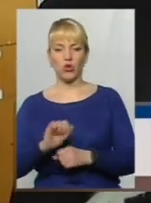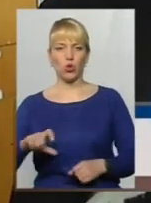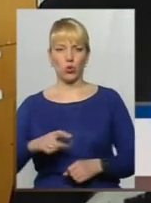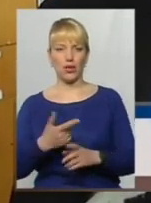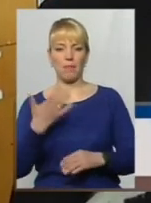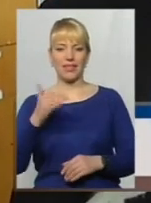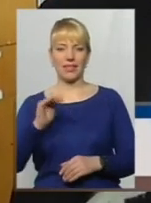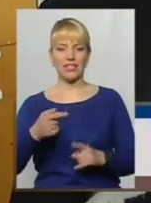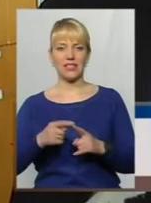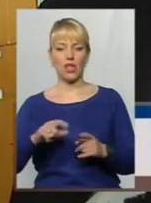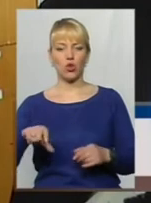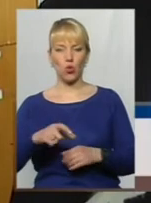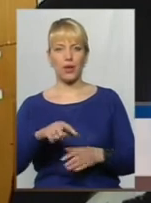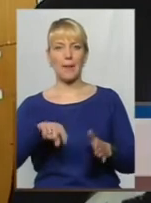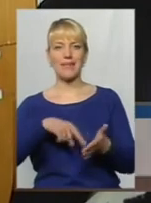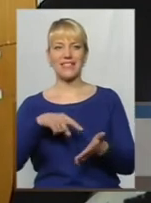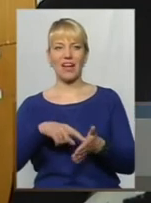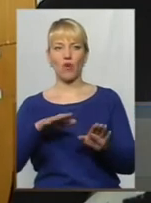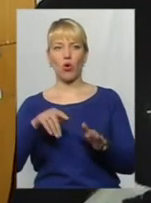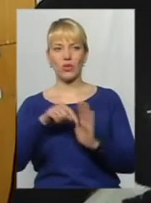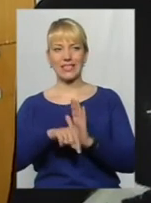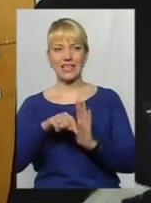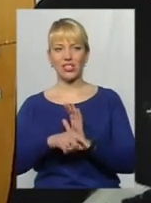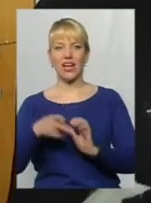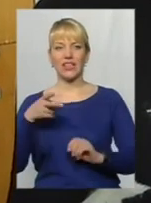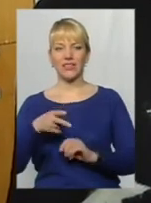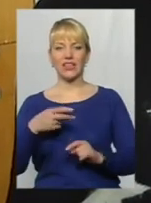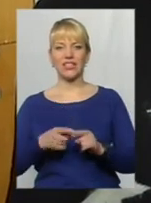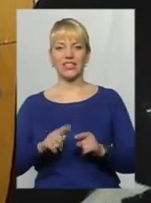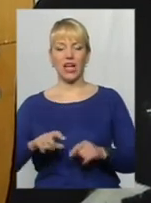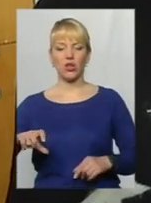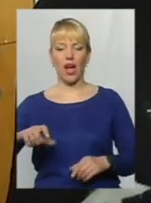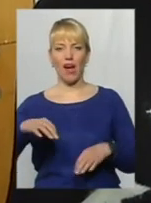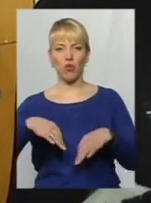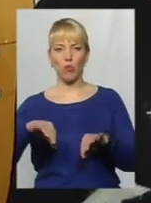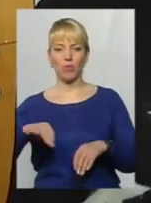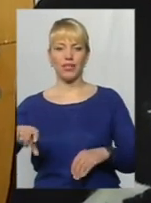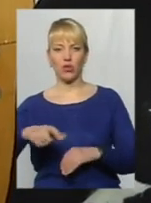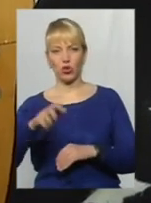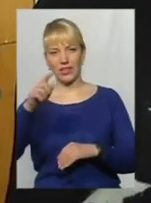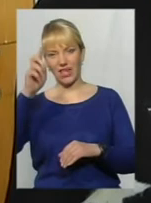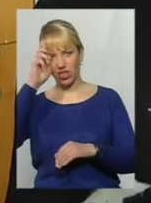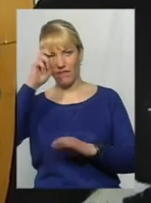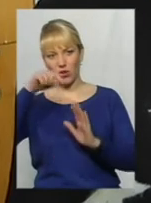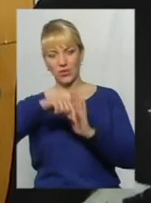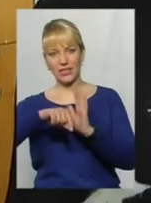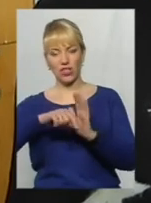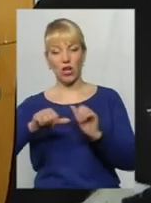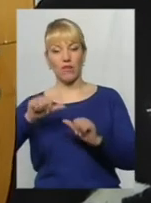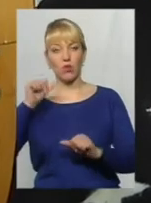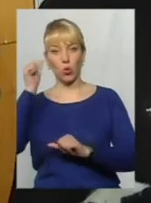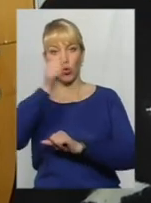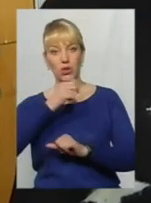автомобільні дороги місцевого значення, і трошки більше, як 2 тисячі – це автомобільні дороги державного значення. В той рік